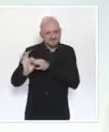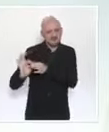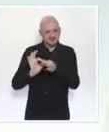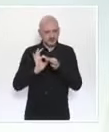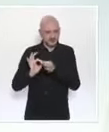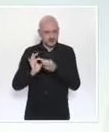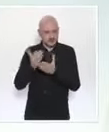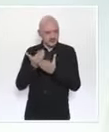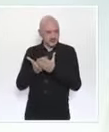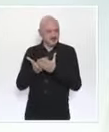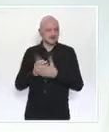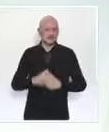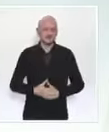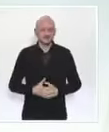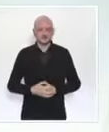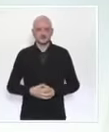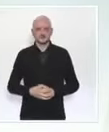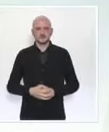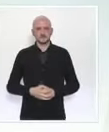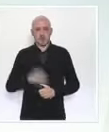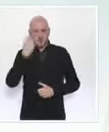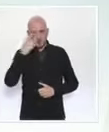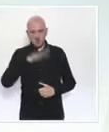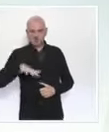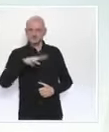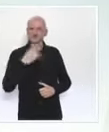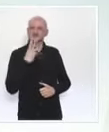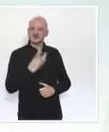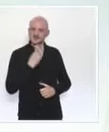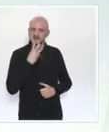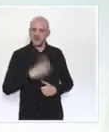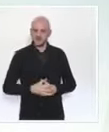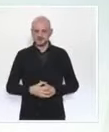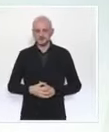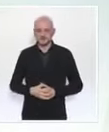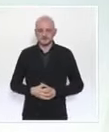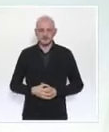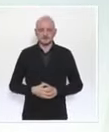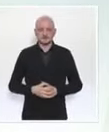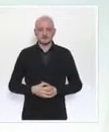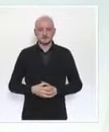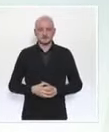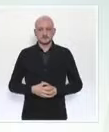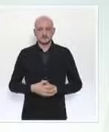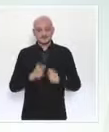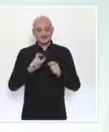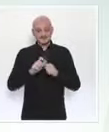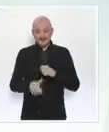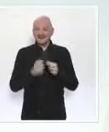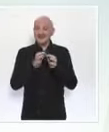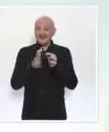bénéfice des citoyens européens. Grâce à ce travail, les prix sont les mêmes pour tous les pays.